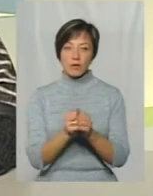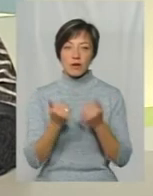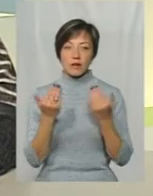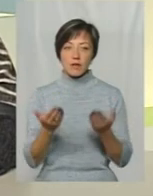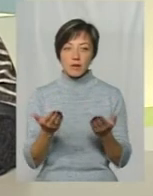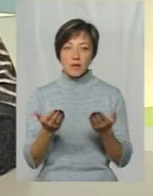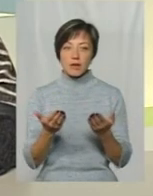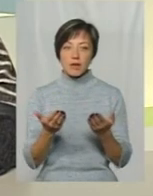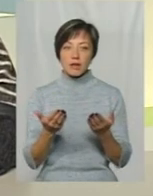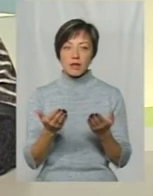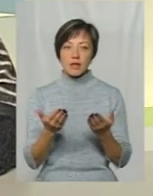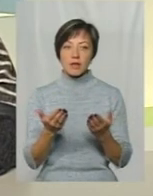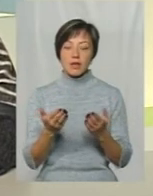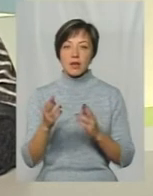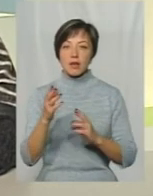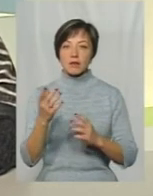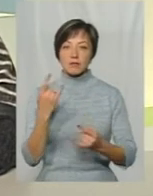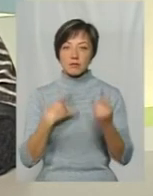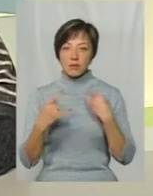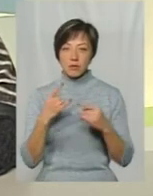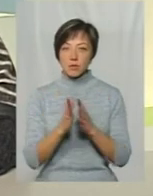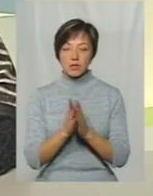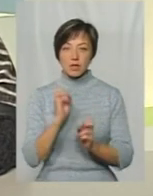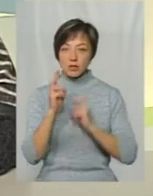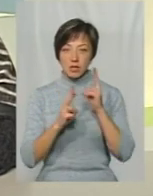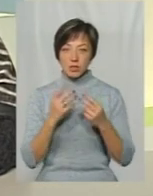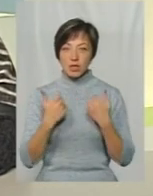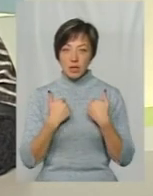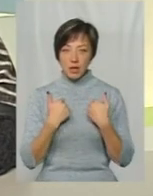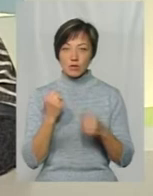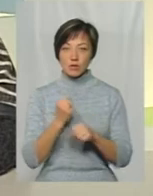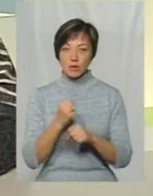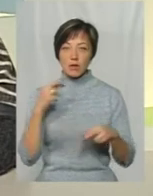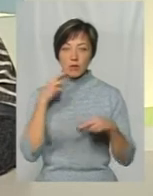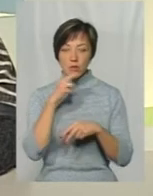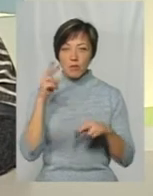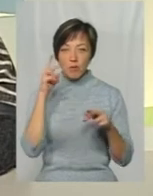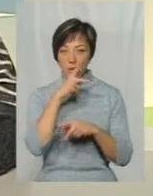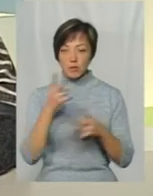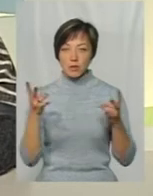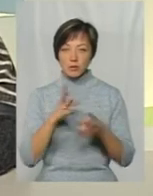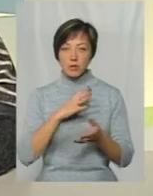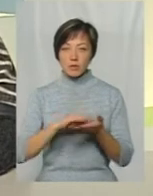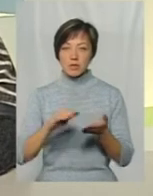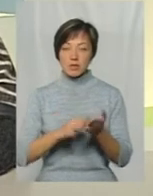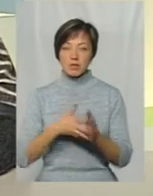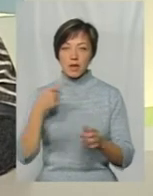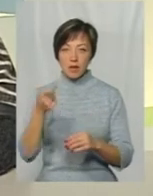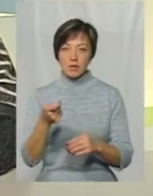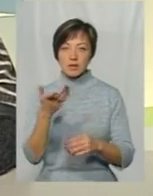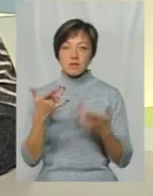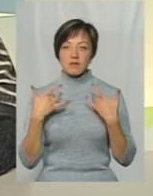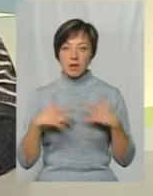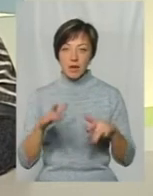сльозно падали переді мною на коліна не раз І просили не скаржитись, і я, напевно, зробила помилку Тому що потрібно було писати заяви, потрібно було вас